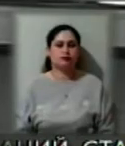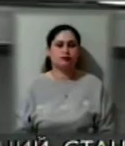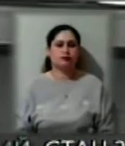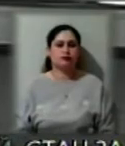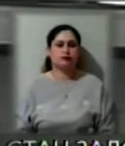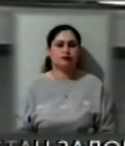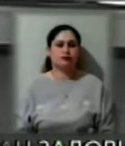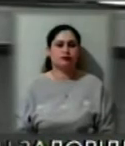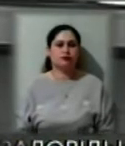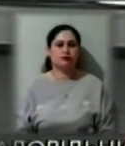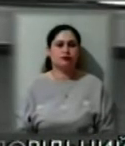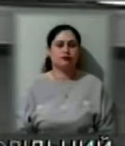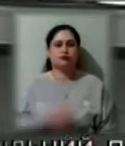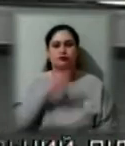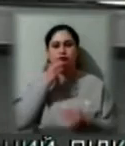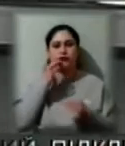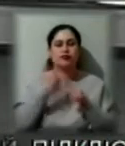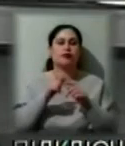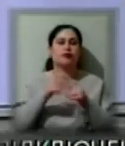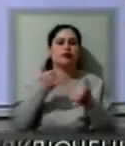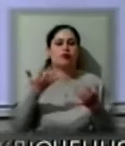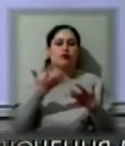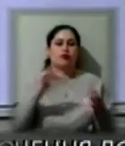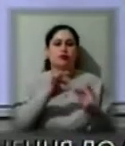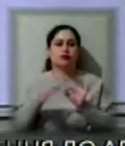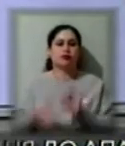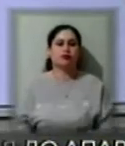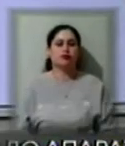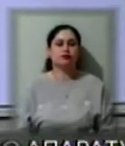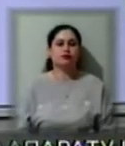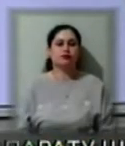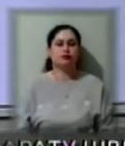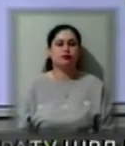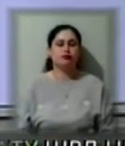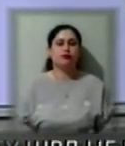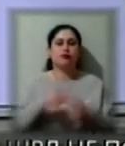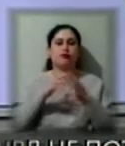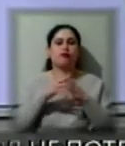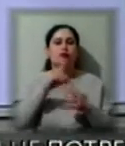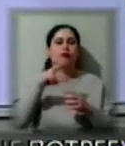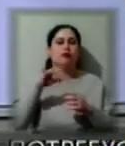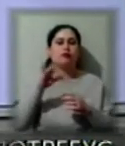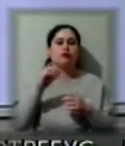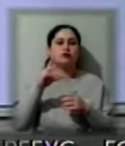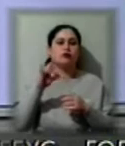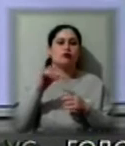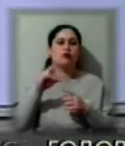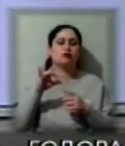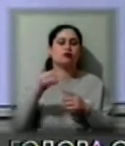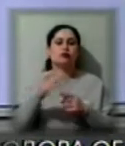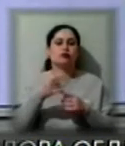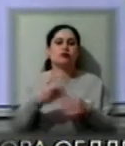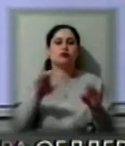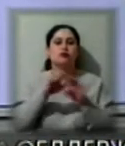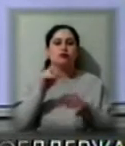А зараз про це та інше більш детальніше. Село Ліві Солонці Олешківського району відсьогодні закрили на карантин.